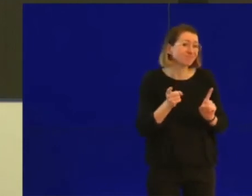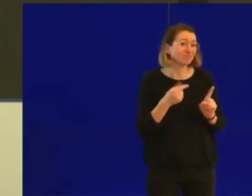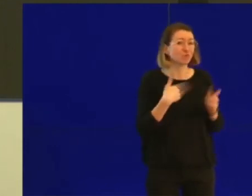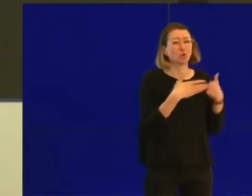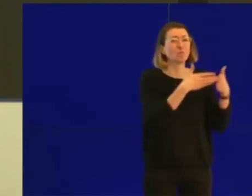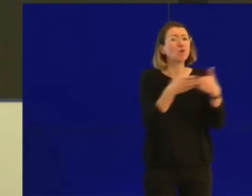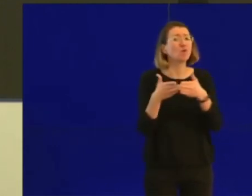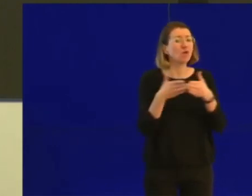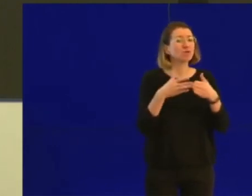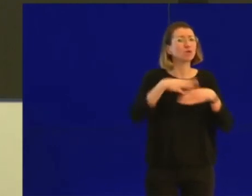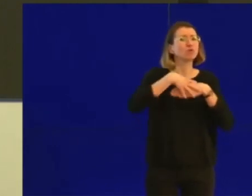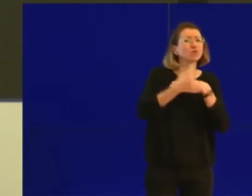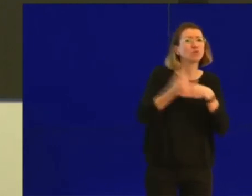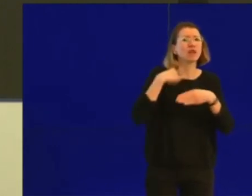terrasse.